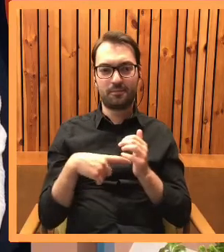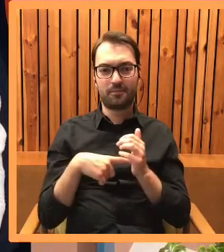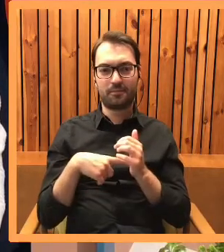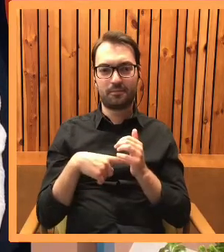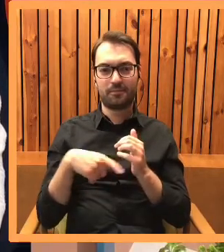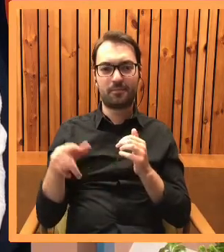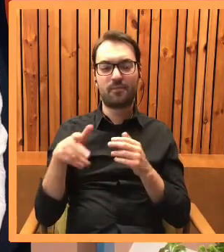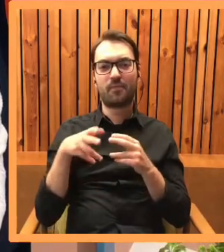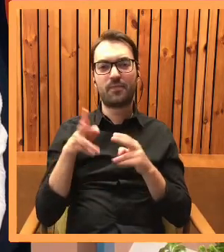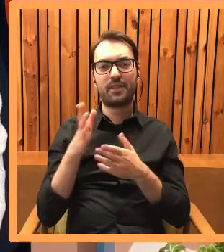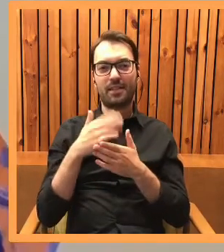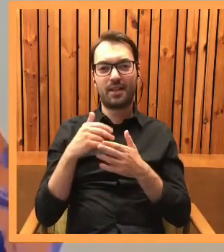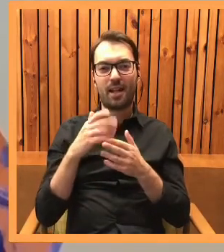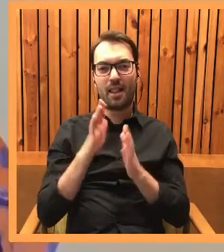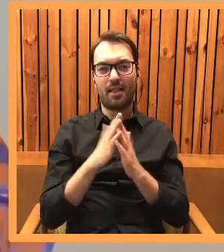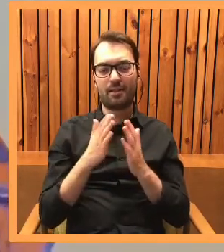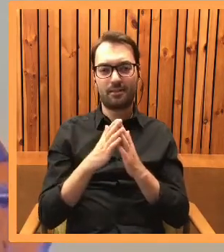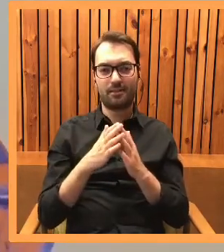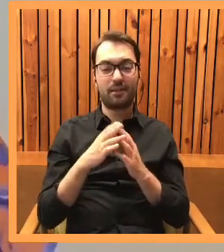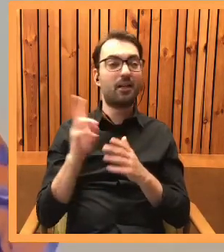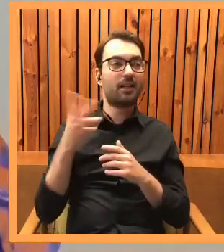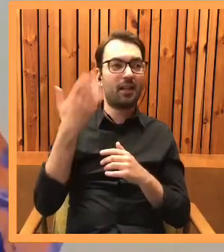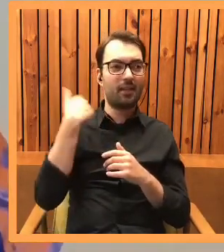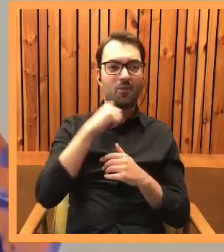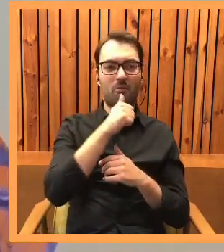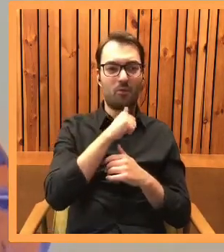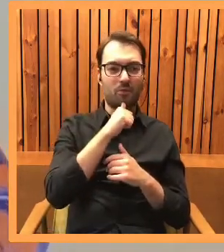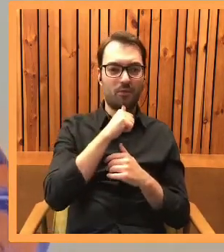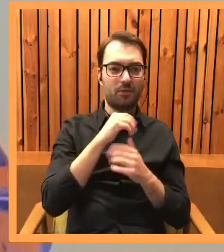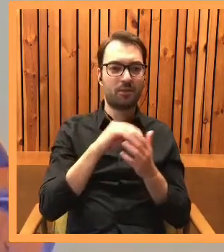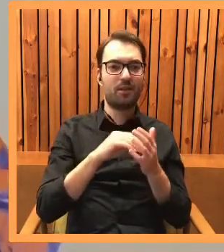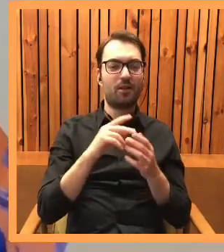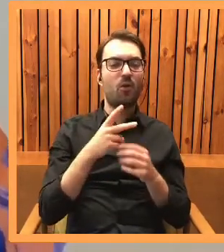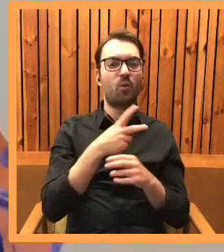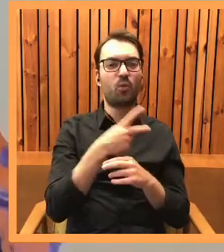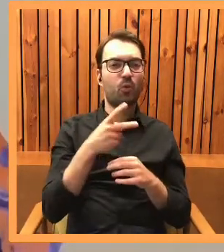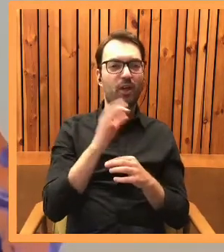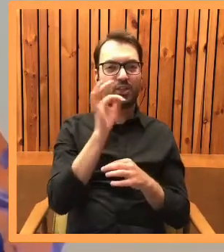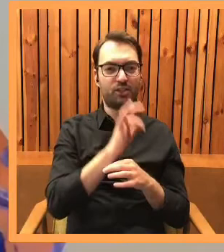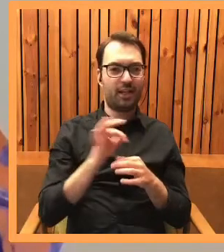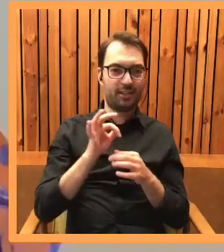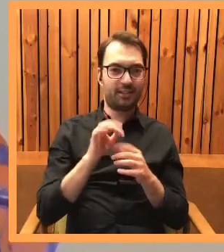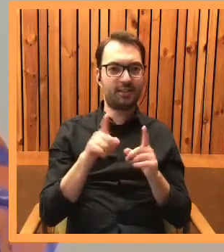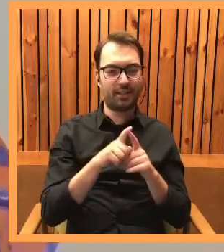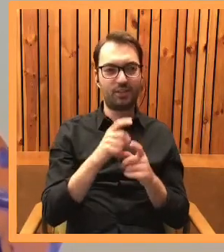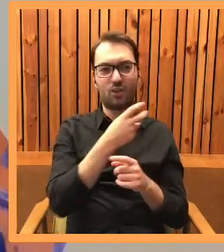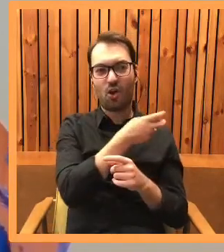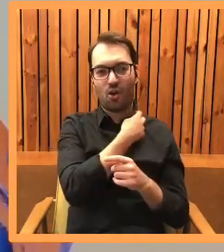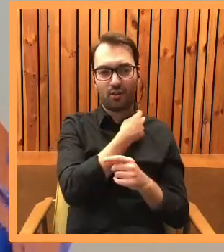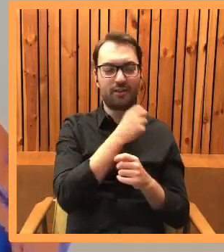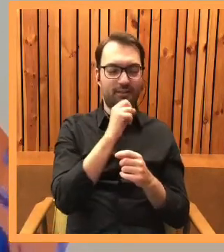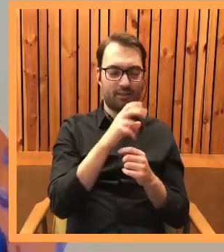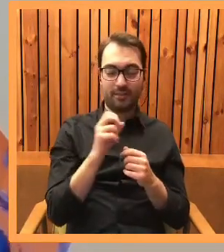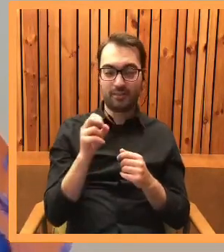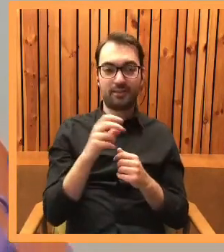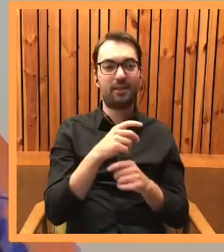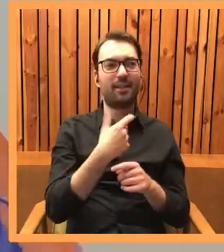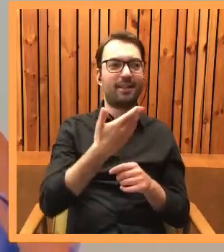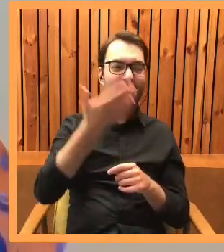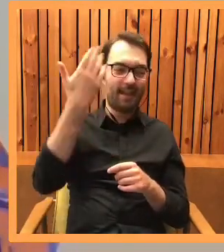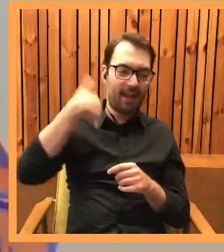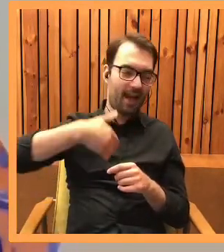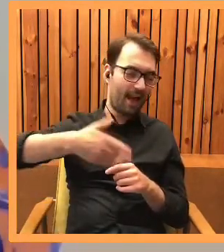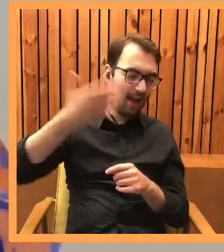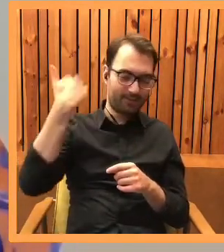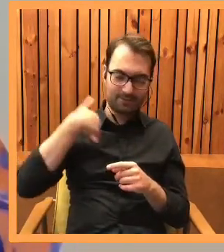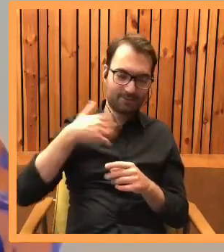literackiej. Znaczy, już kiedyś próbowałam powieść druga szansa, która też była powieścią grozy, ale to było wiele, wiele